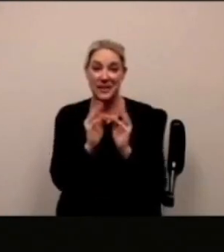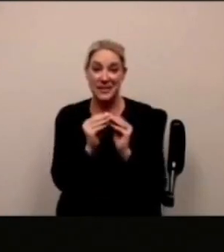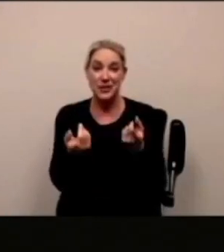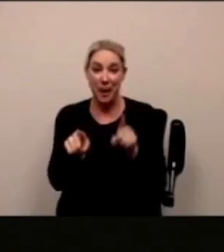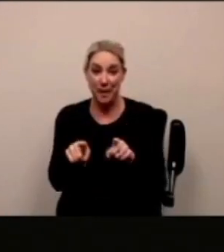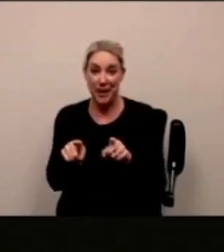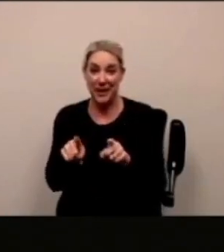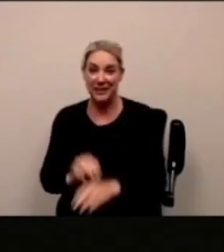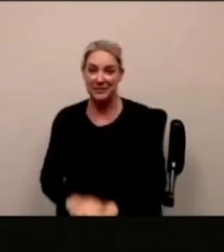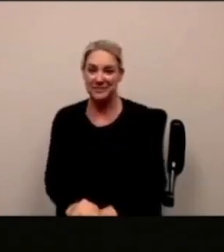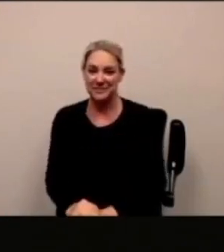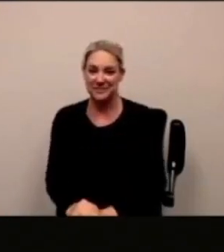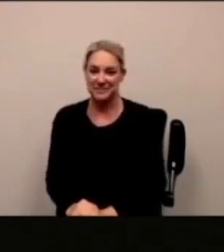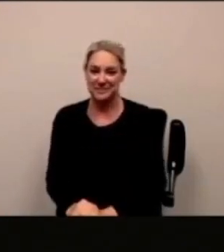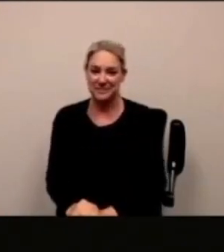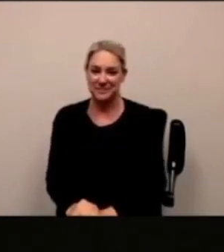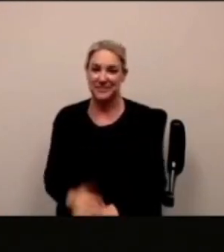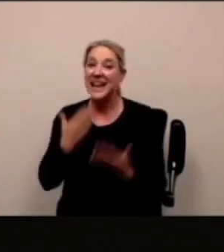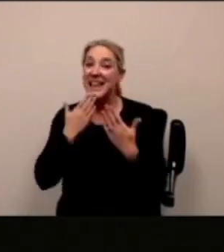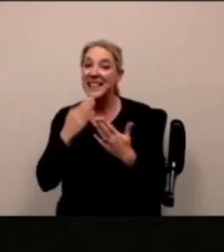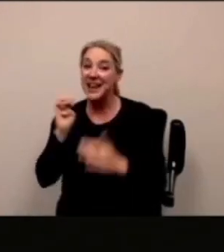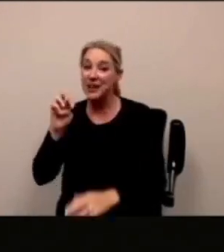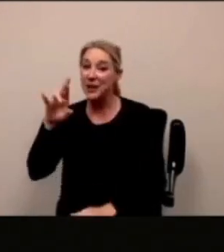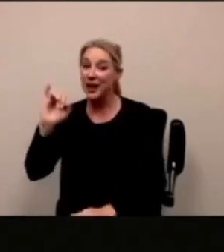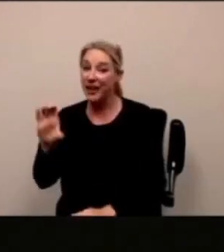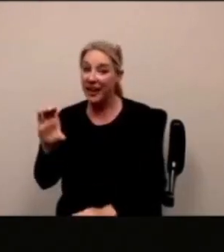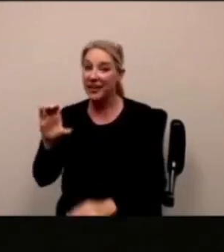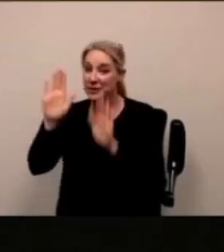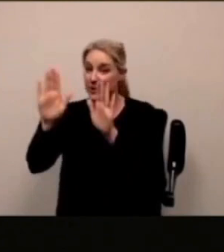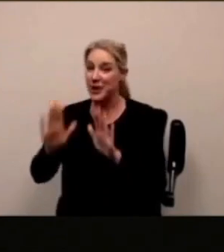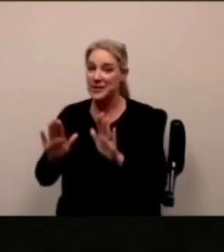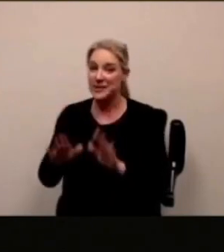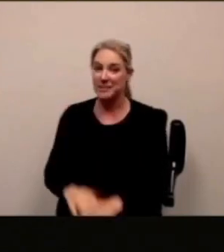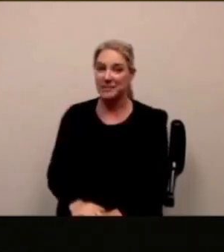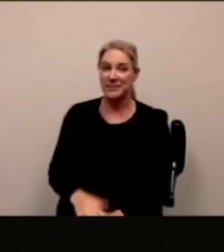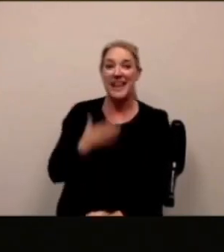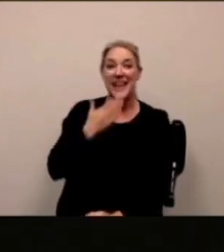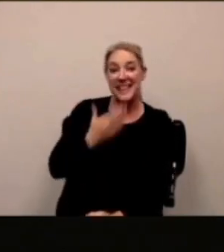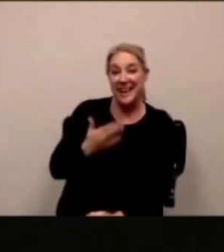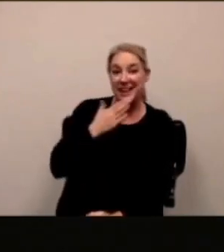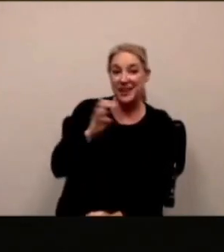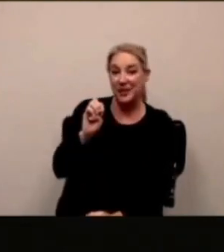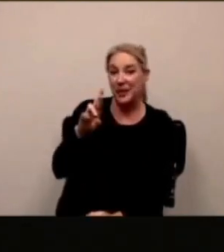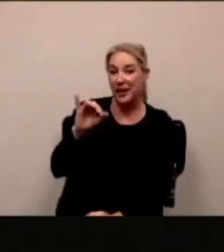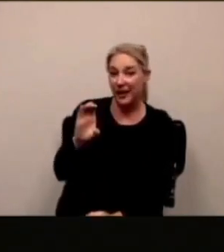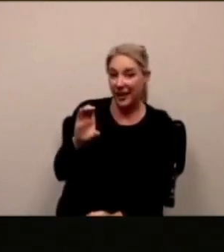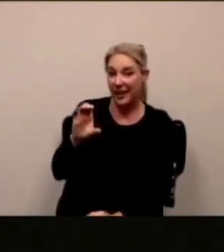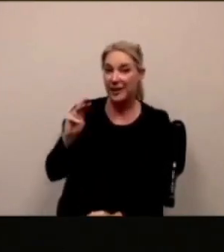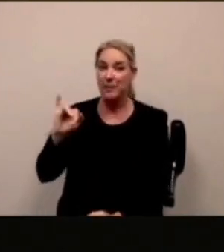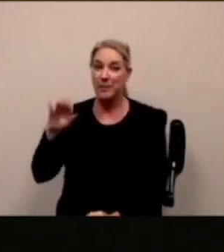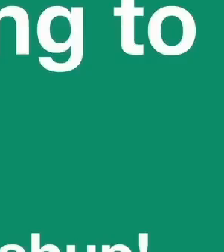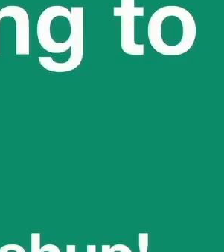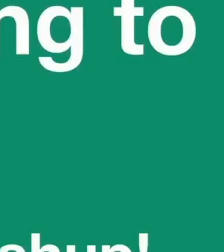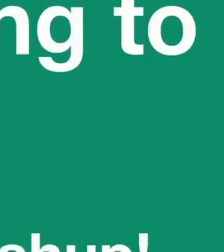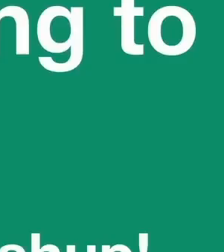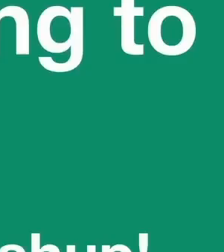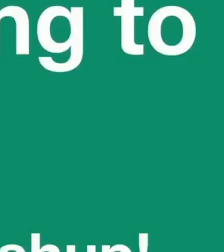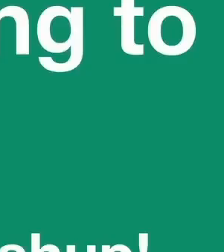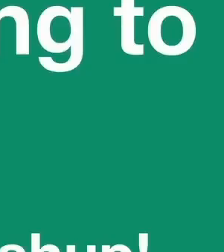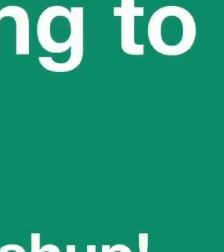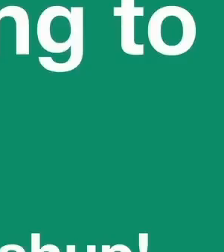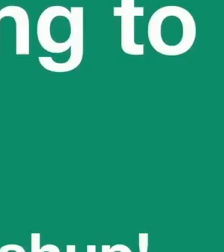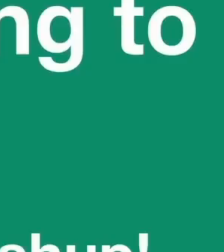per aiutarmi a questa sessione e portarla avanti grazie eric